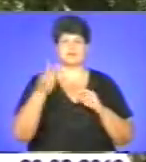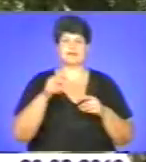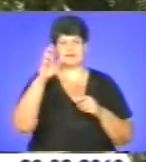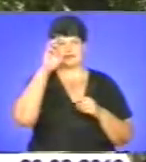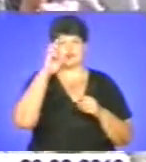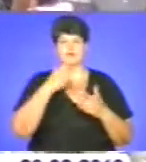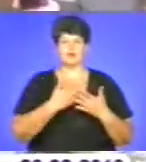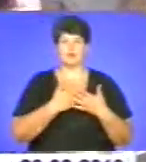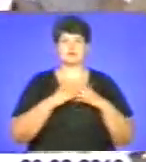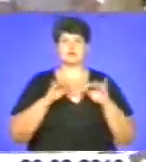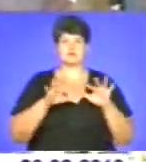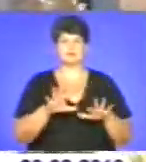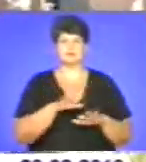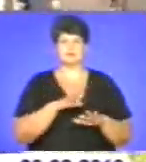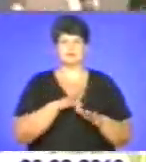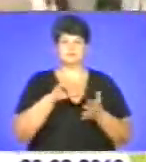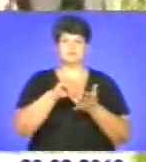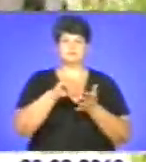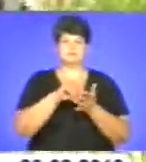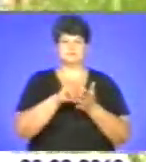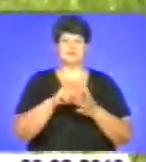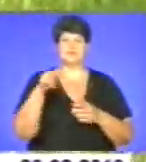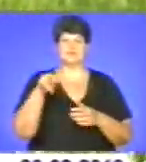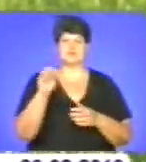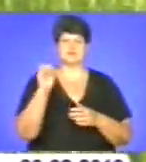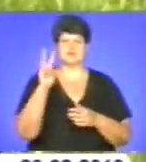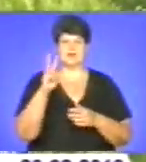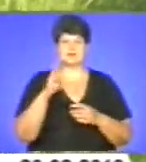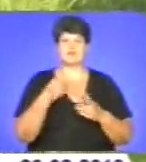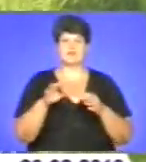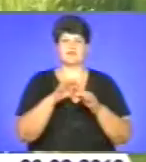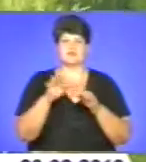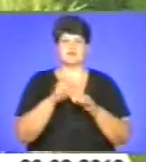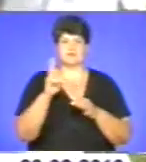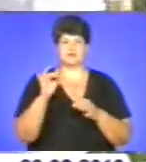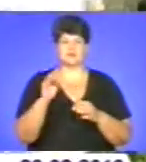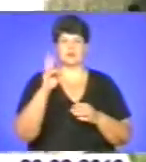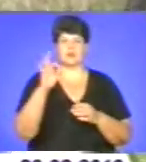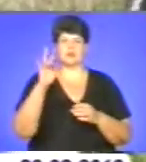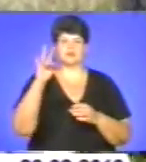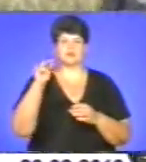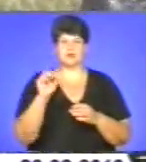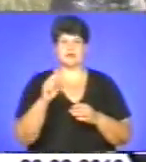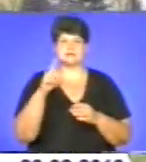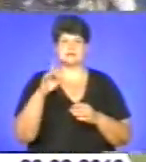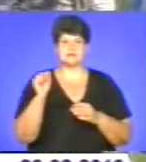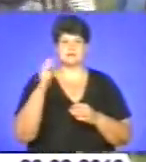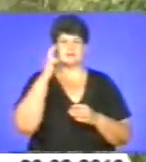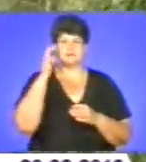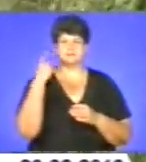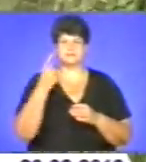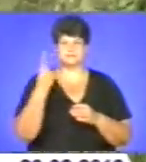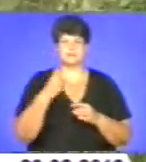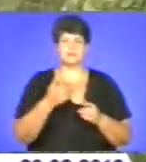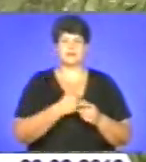діячі побували на презентації параду вишиванок 2013 у Кончазаспі на Київщині. Організатори цього року обіцяють здивувати